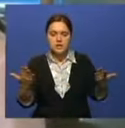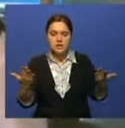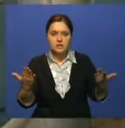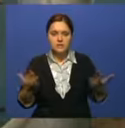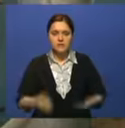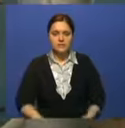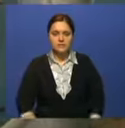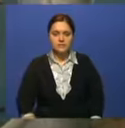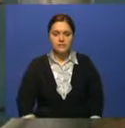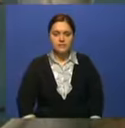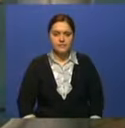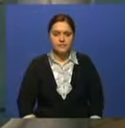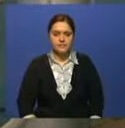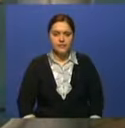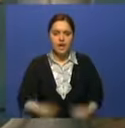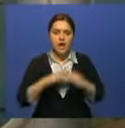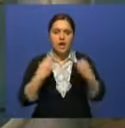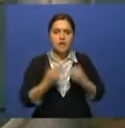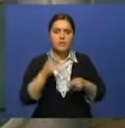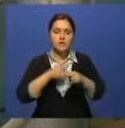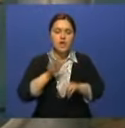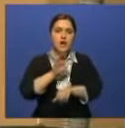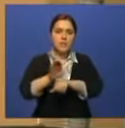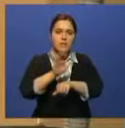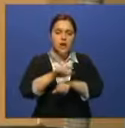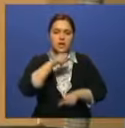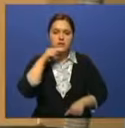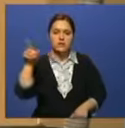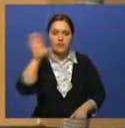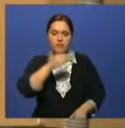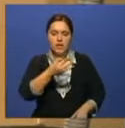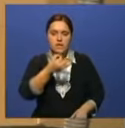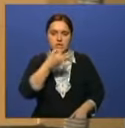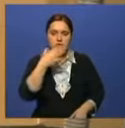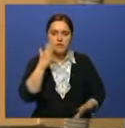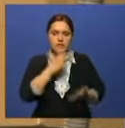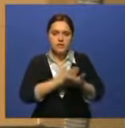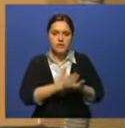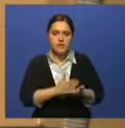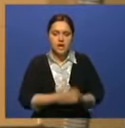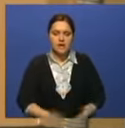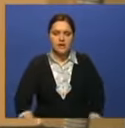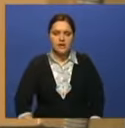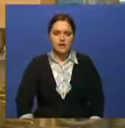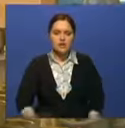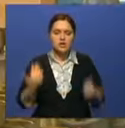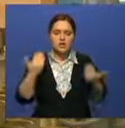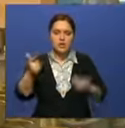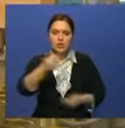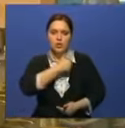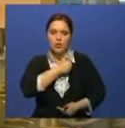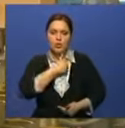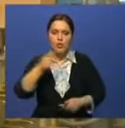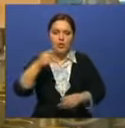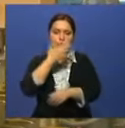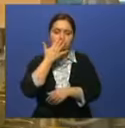и с рисом. Местные консервы экспортируют в Россию. Там уже высоко оценили качество казахстанской продукции. Теперь фермеры нацелены на